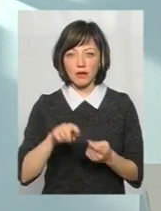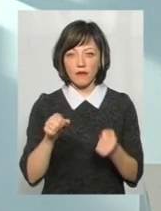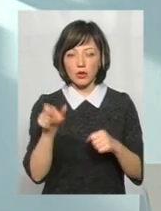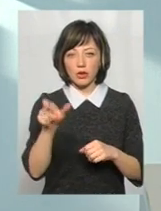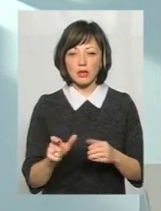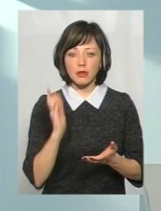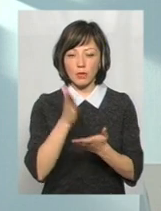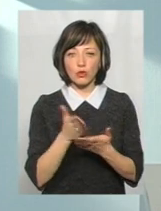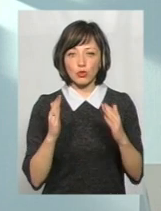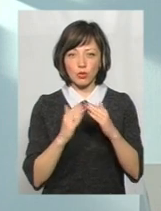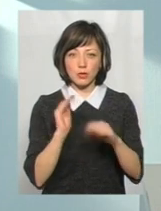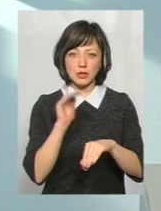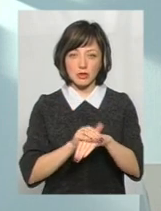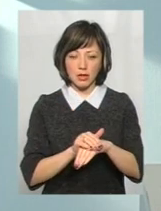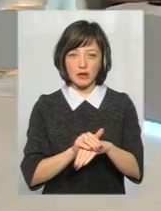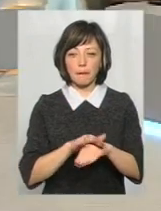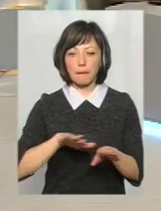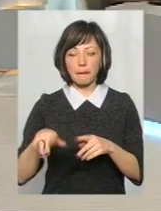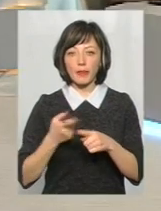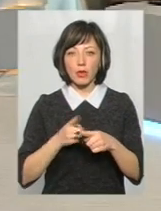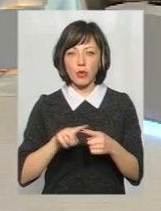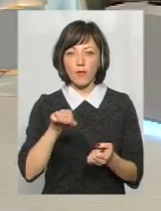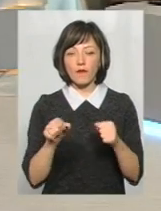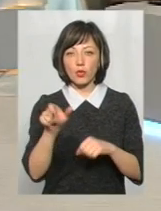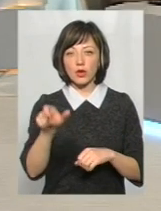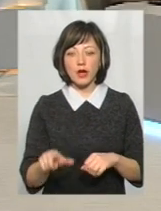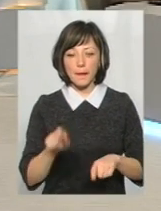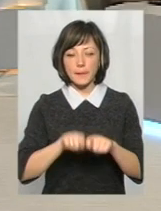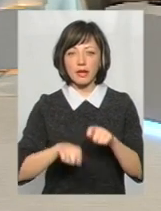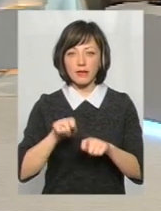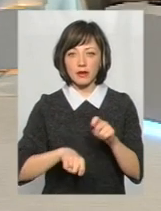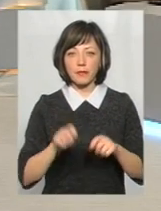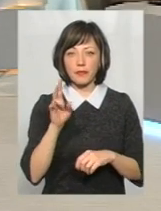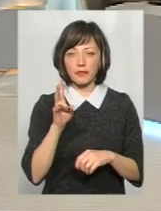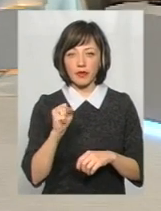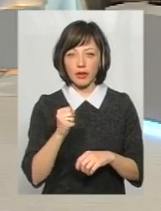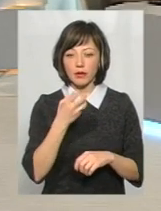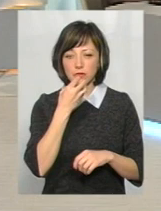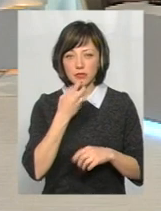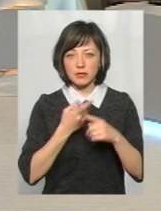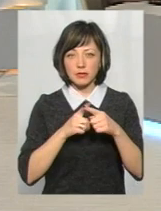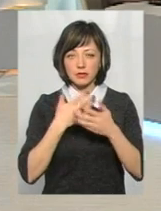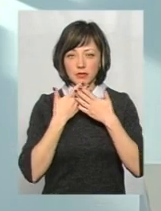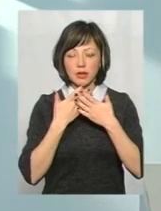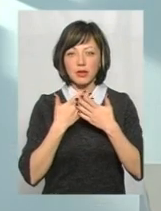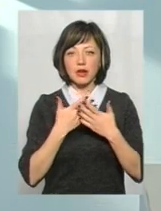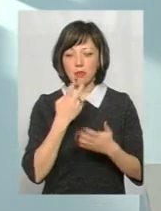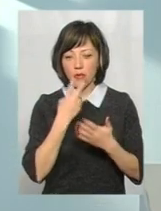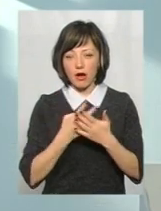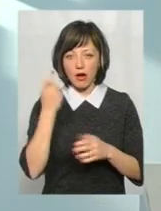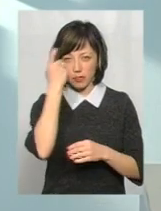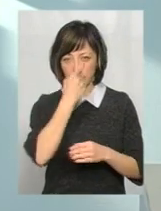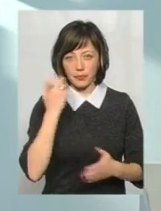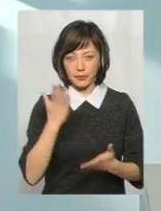нього додому, де, в принципі, його і застали. Після того, як водія провірили на драгер, вони побачили, що він знаходиться за знаками